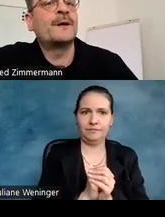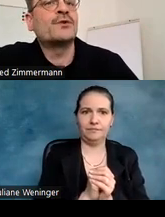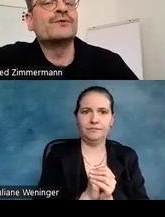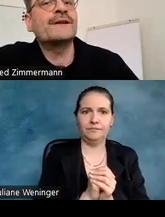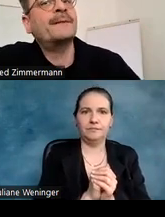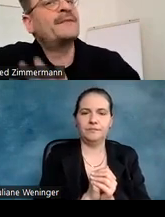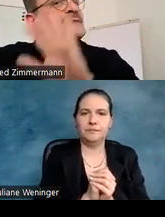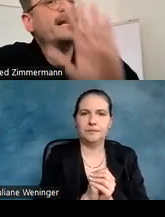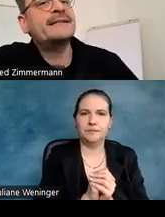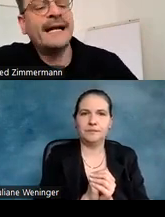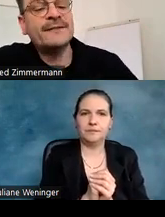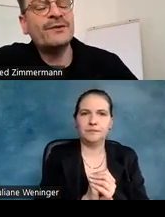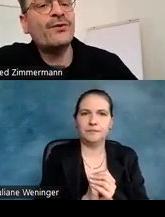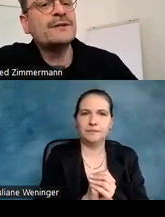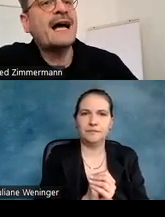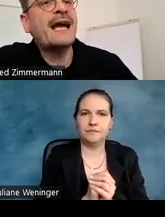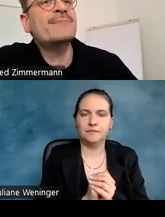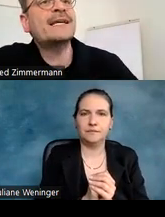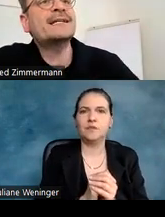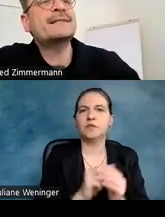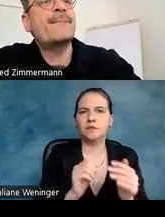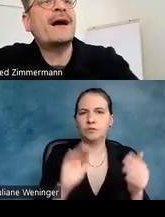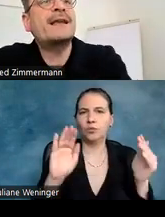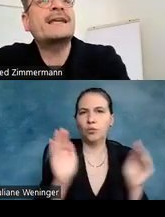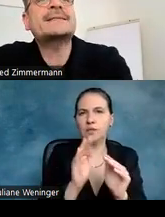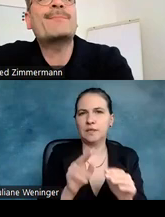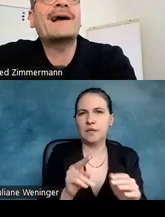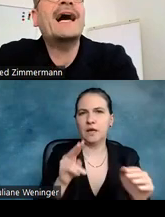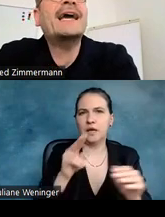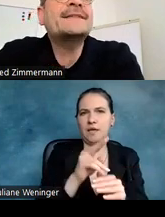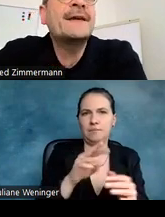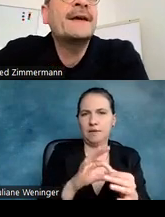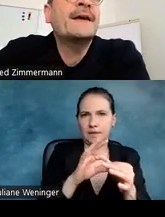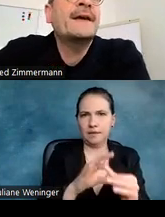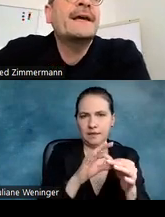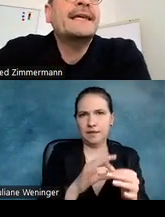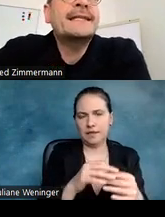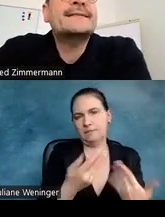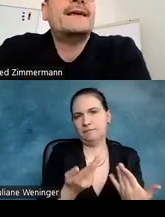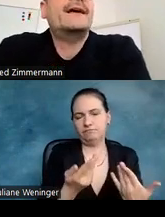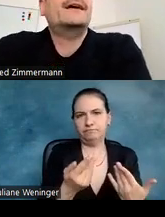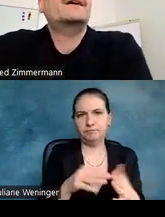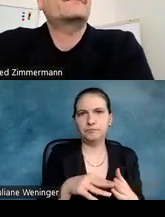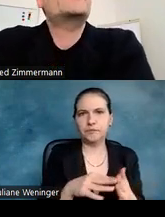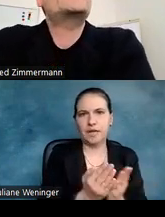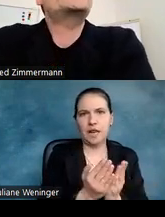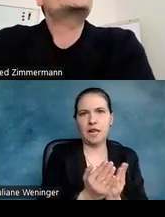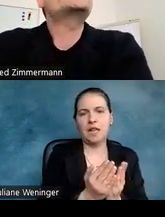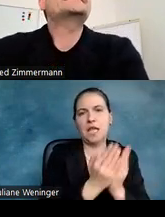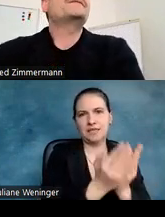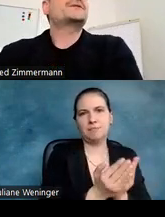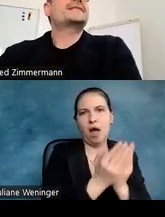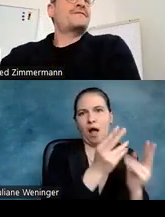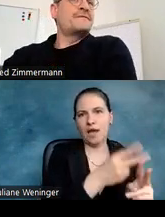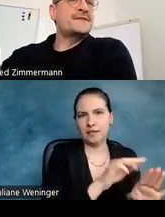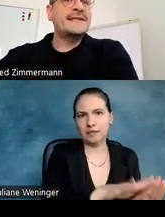Gut, das vielleicht als so ein kurzer Einblick in das Thema Lesbarkeit. Jetzt möchte ich Ihnen